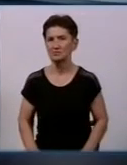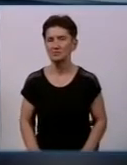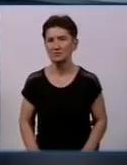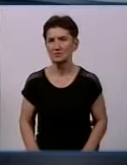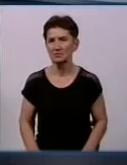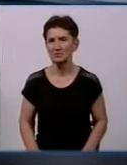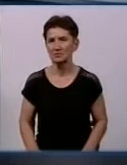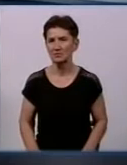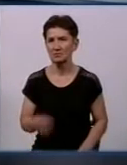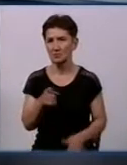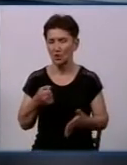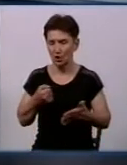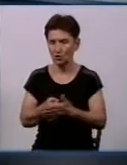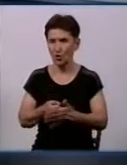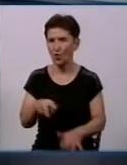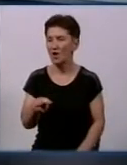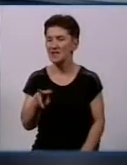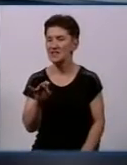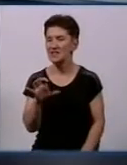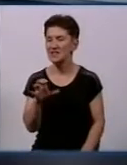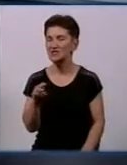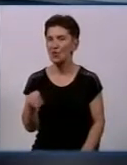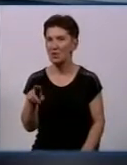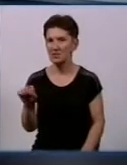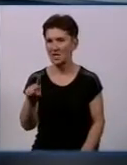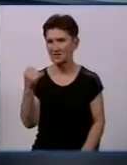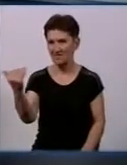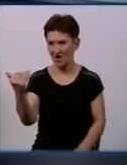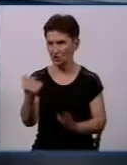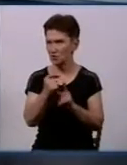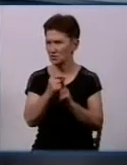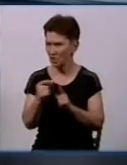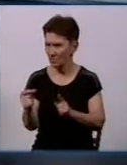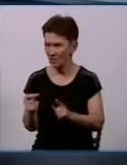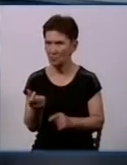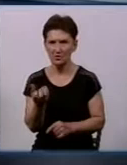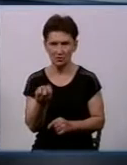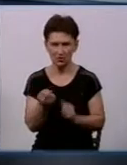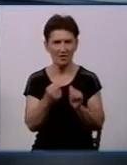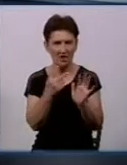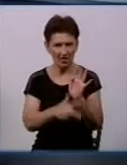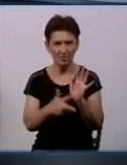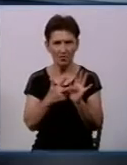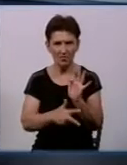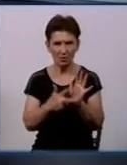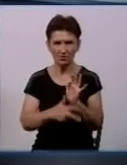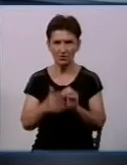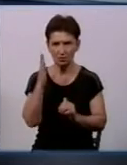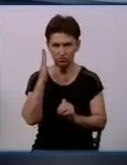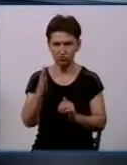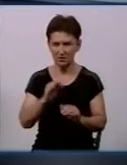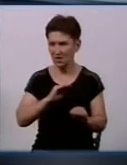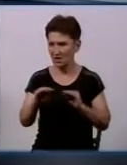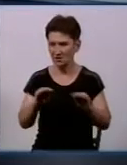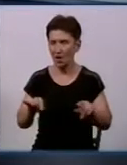До листопада місяця 200 нових гідрантів. За вашими словами, ще 80, здається, буде встановлено вже по